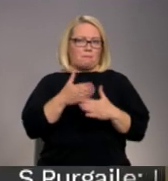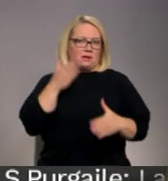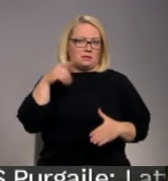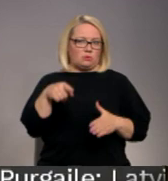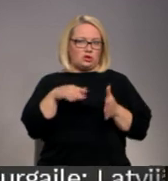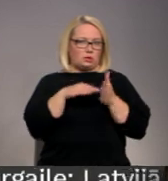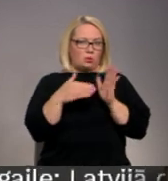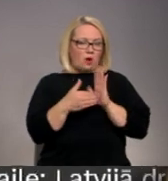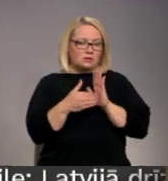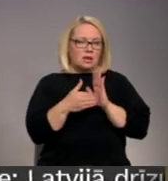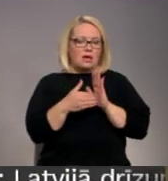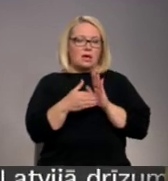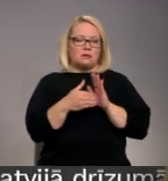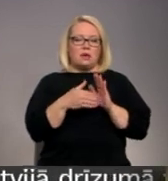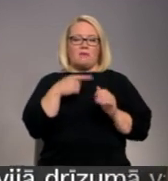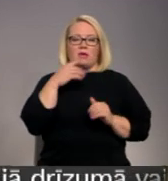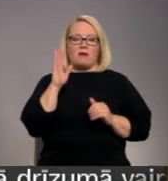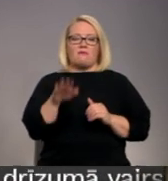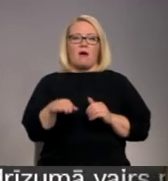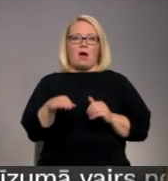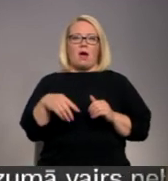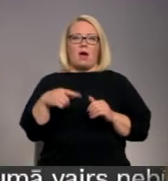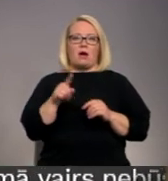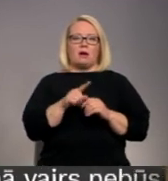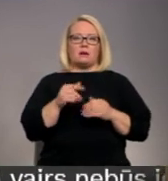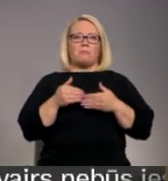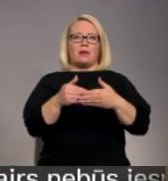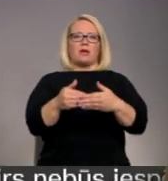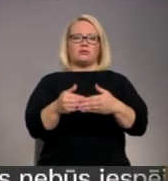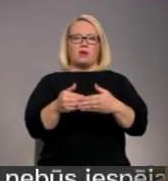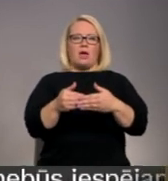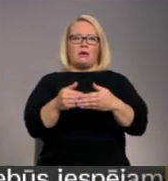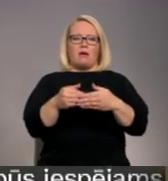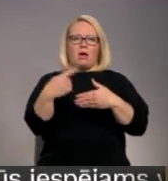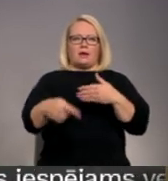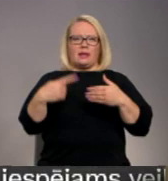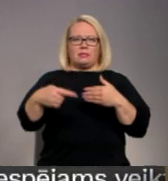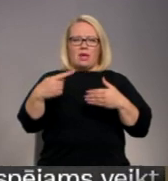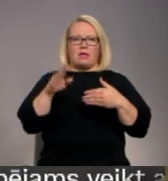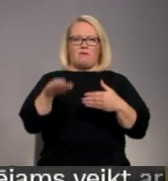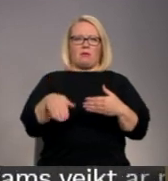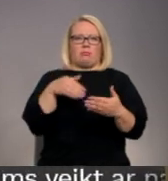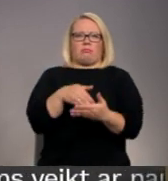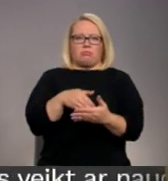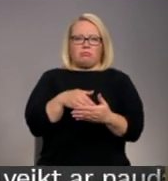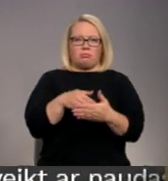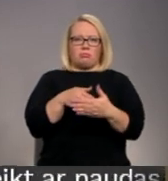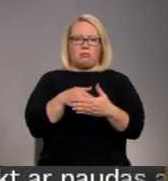Var iestrēkt priekšējā kāja vai kāds no riteņiem, gaisa kuģis var